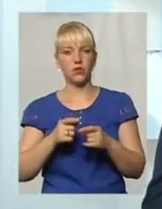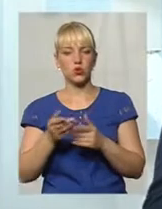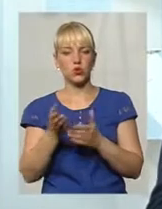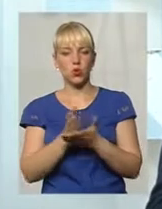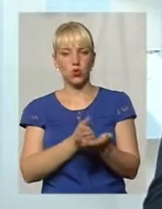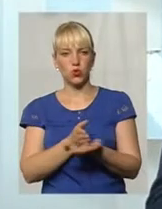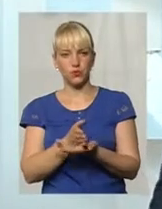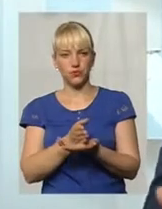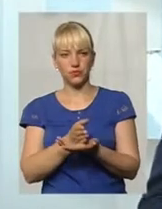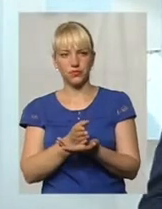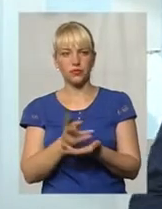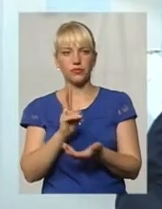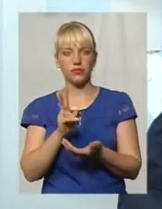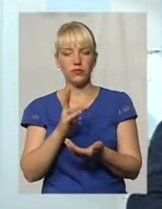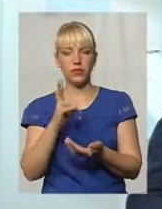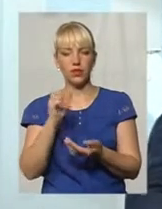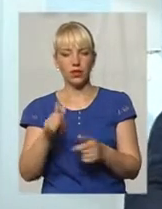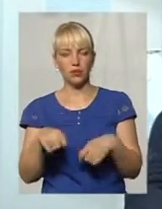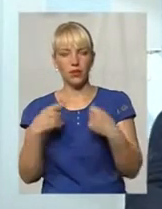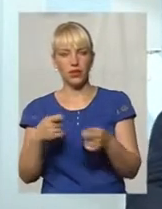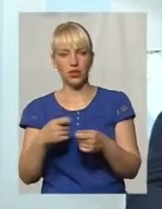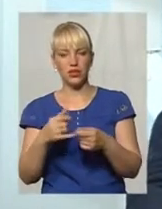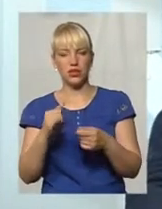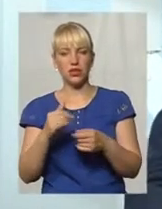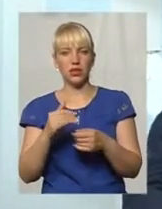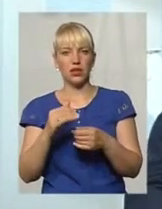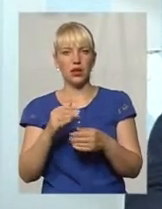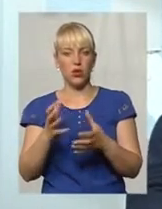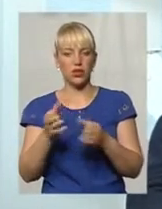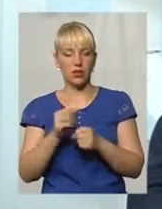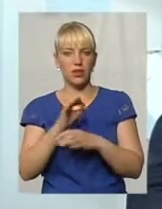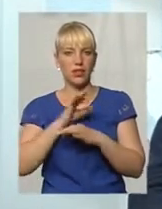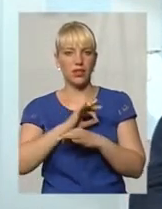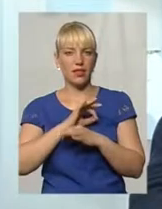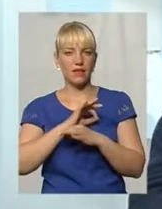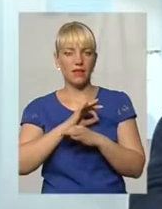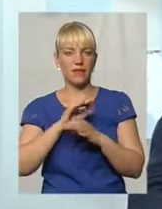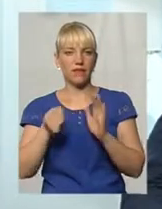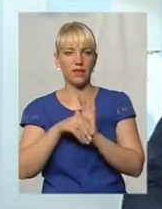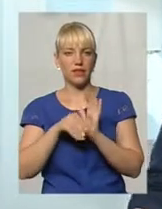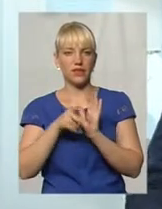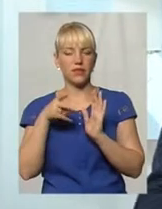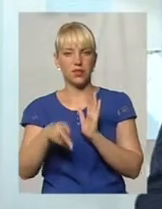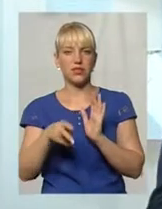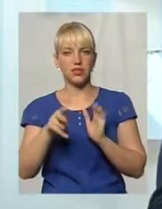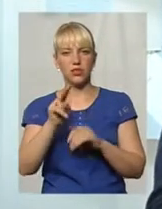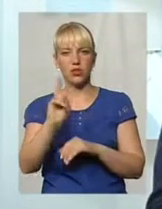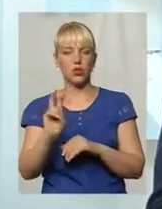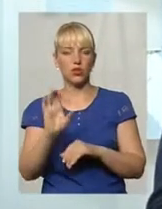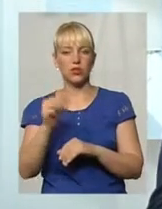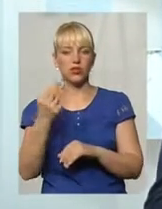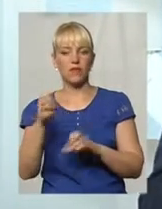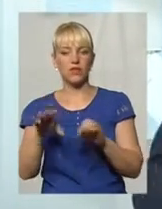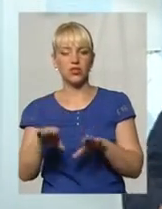колишній ДФІ, які на передачі отримані непримірної виводи в сумі 2 тисячі доларів США за вирішення також питань, які